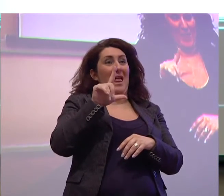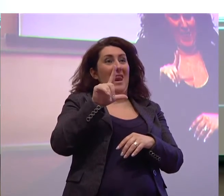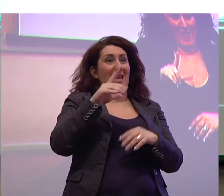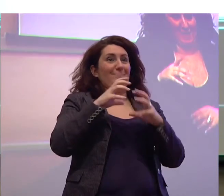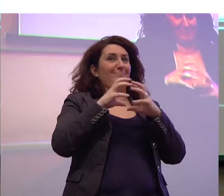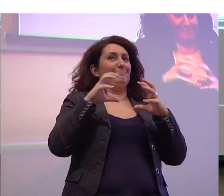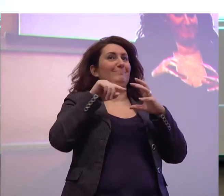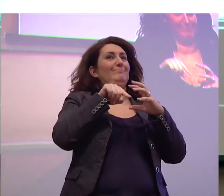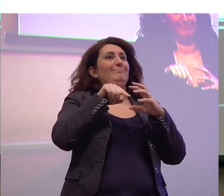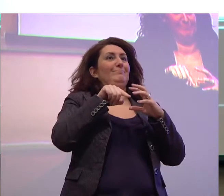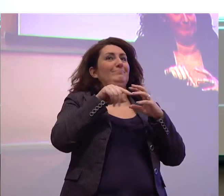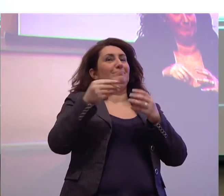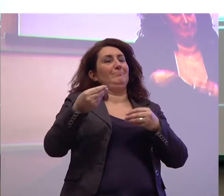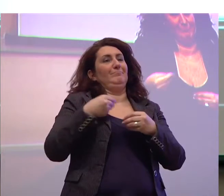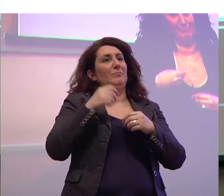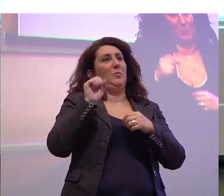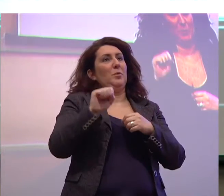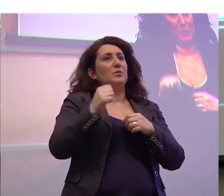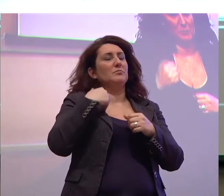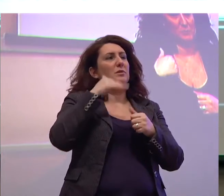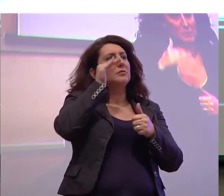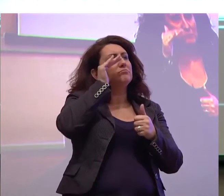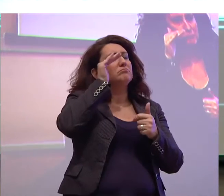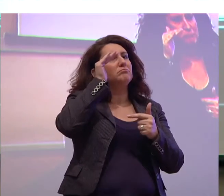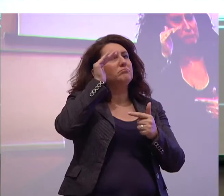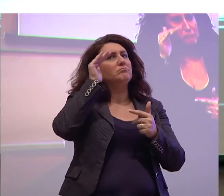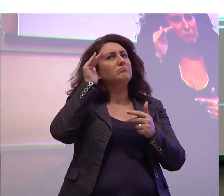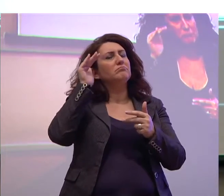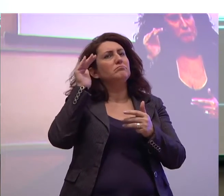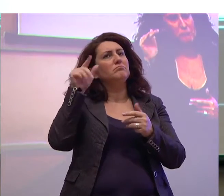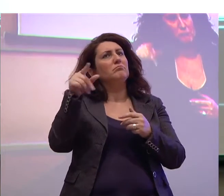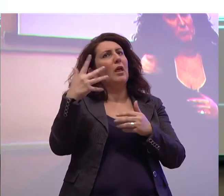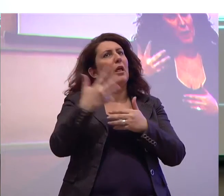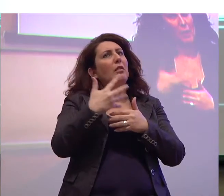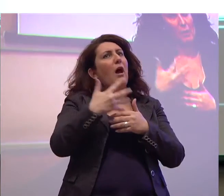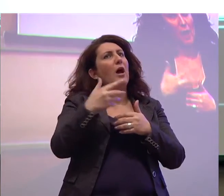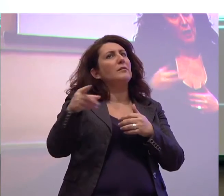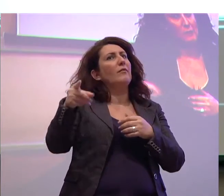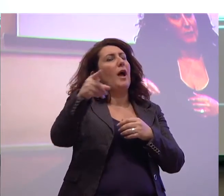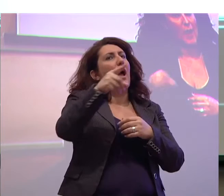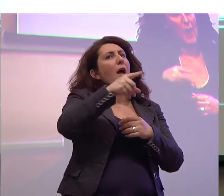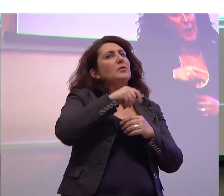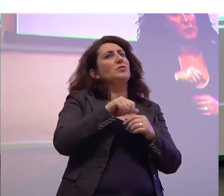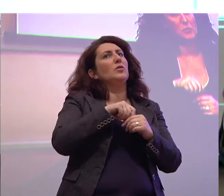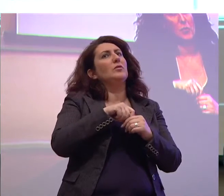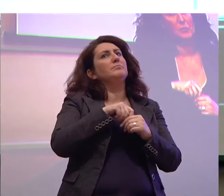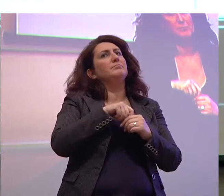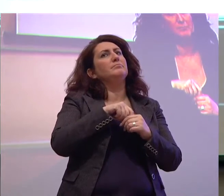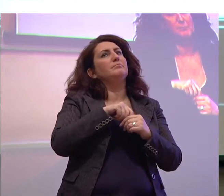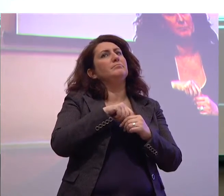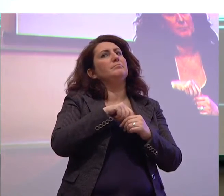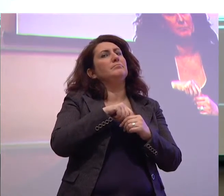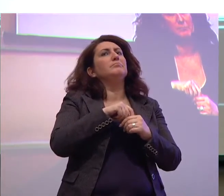di sentire dai vostri interventi tutte quelle che sono sempre